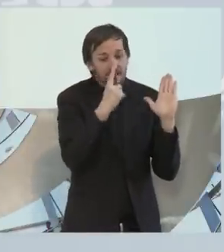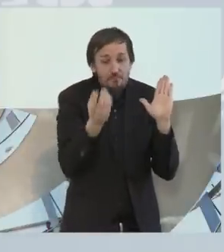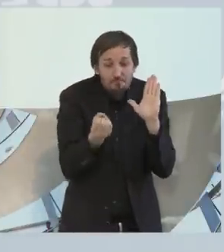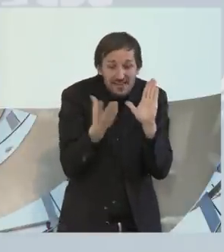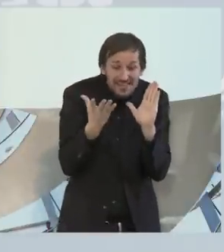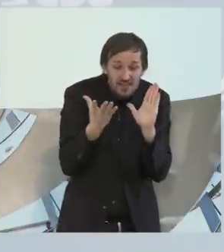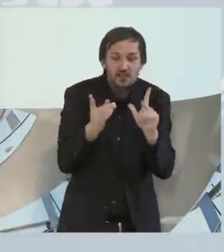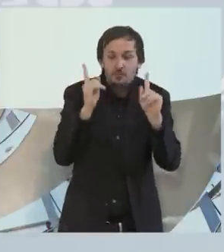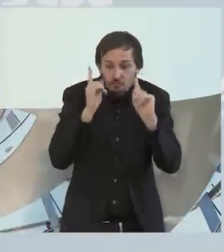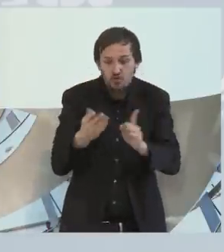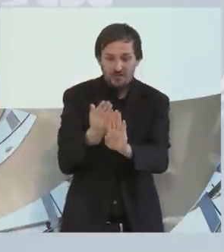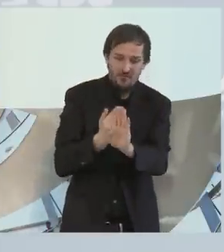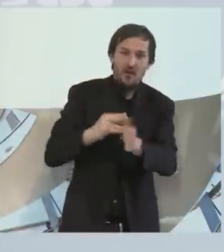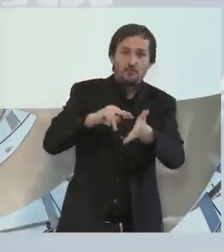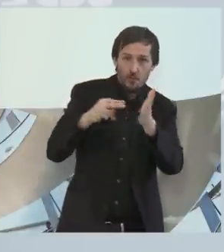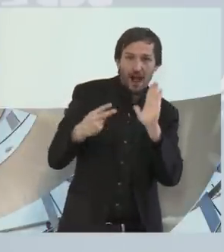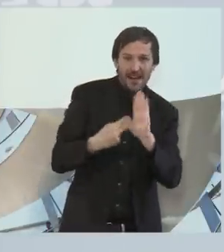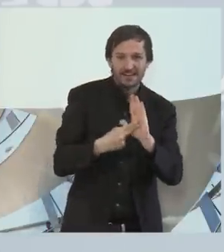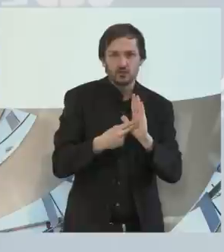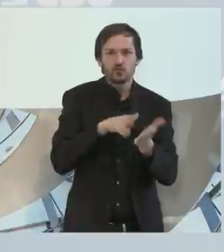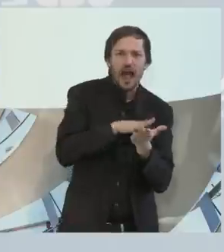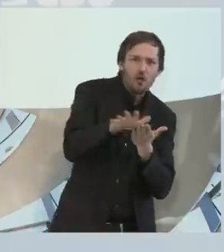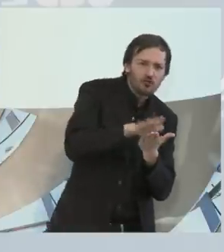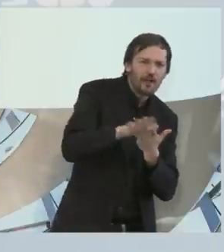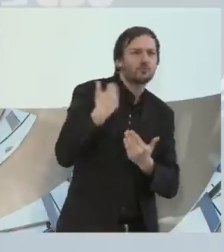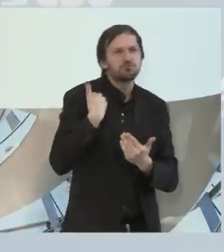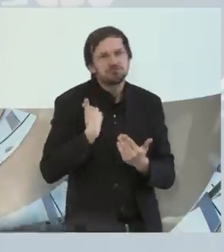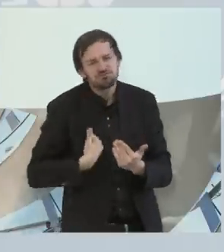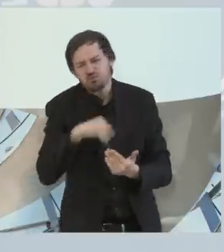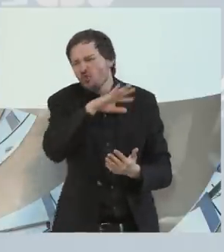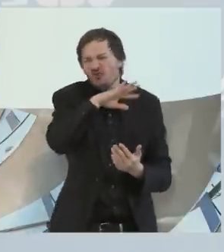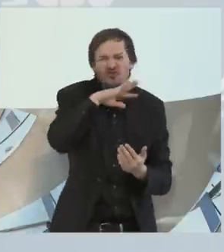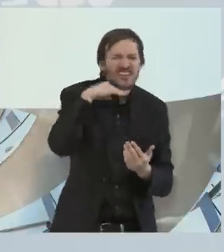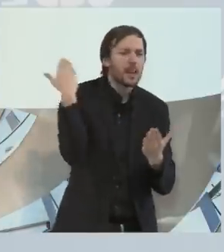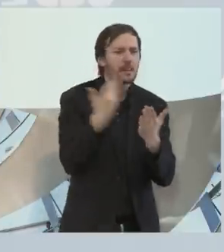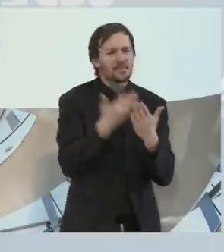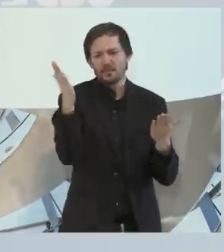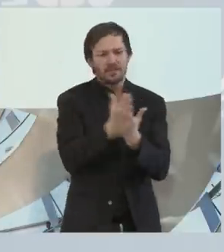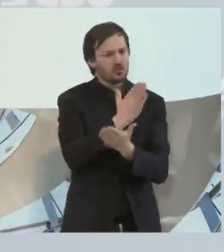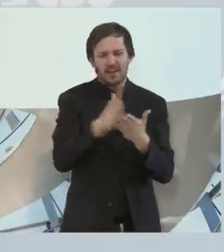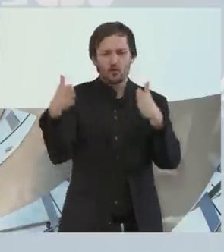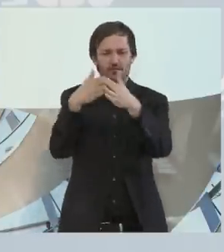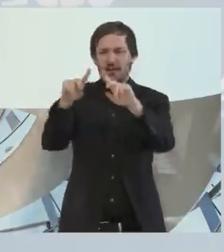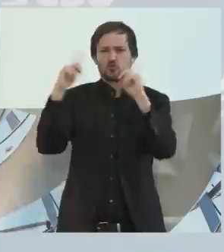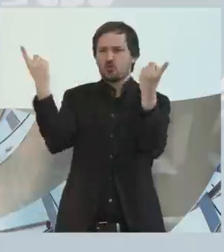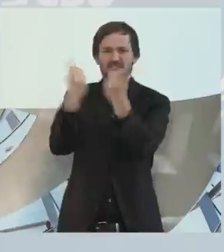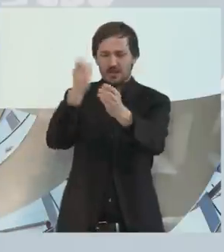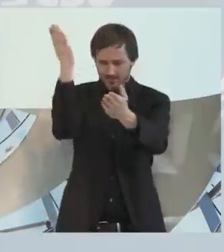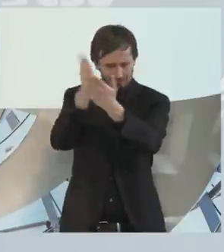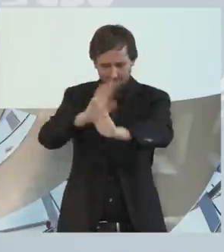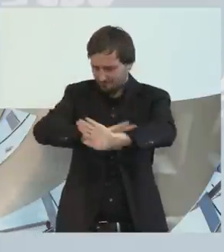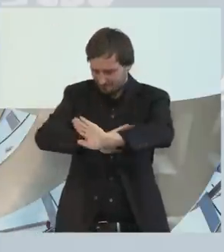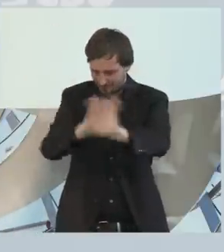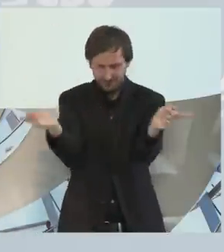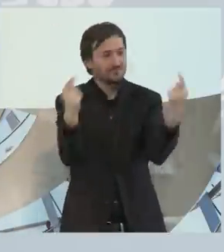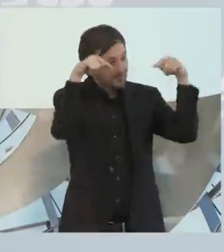alles vorbereitet sein und dieser Aufwand war so gigantisch, dass wir uns entschlossen haben, hierher zu gehen und es gibt